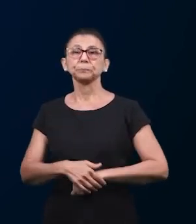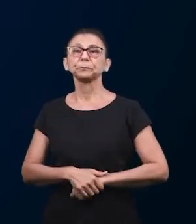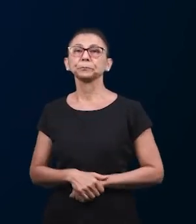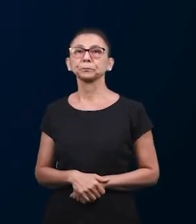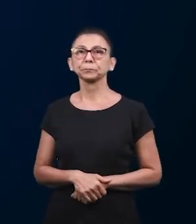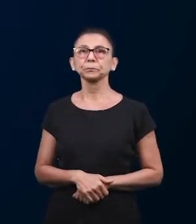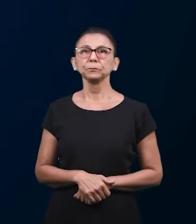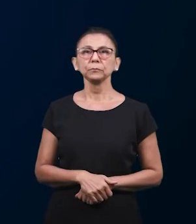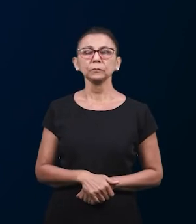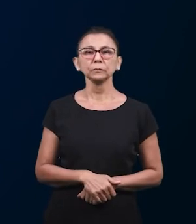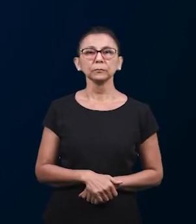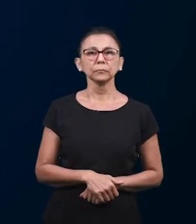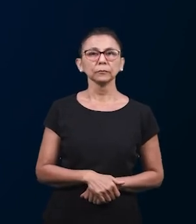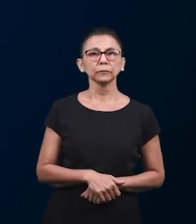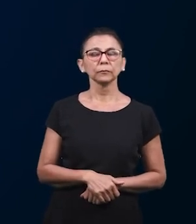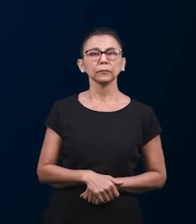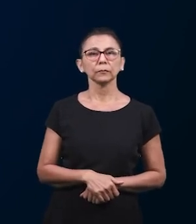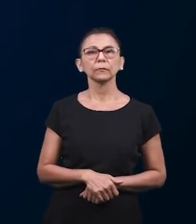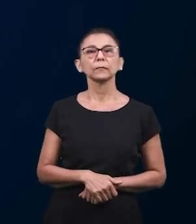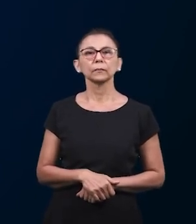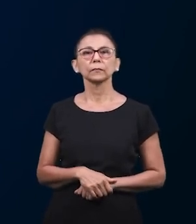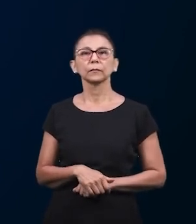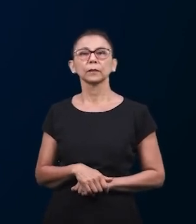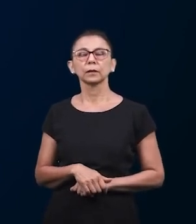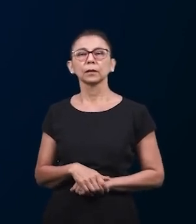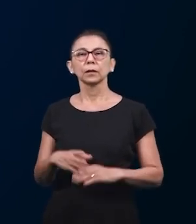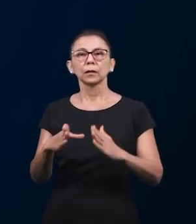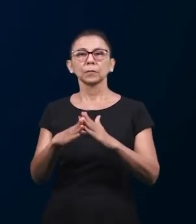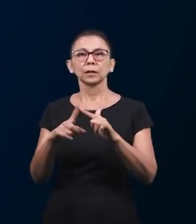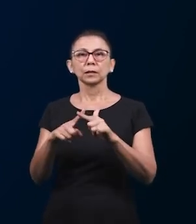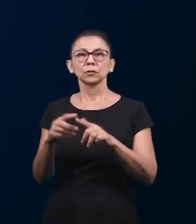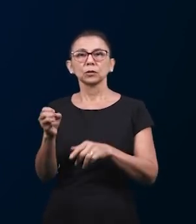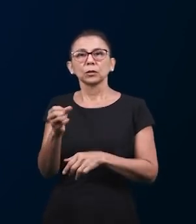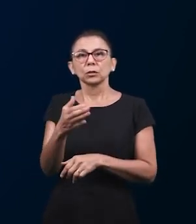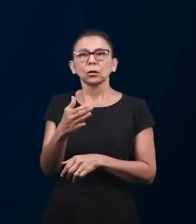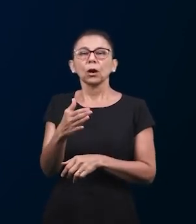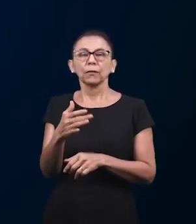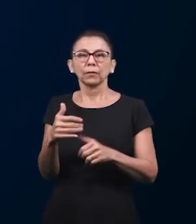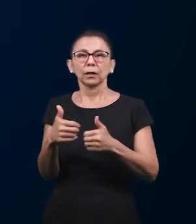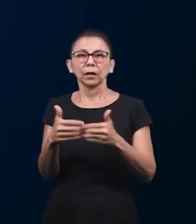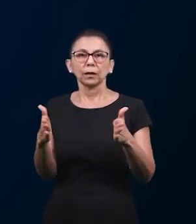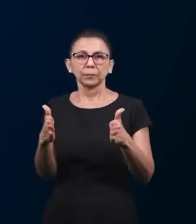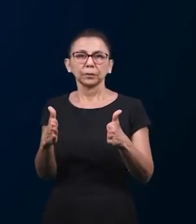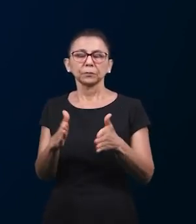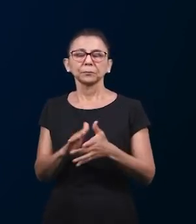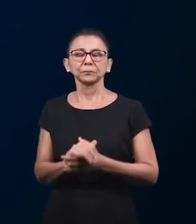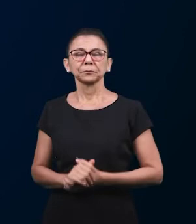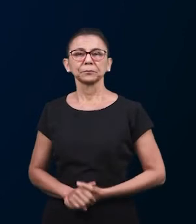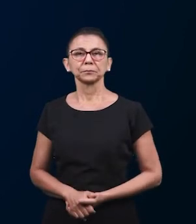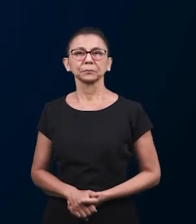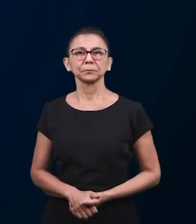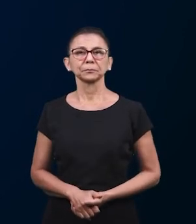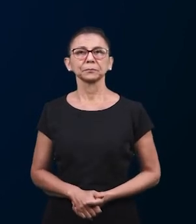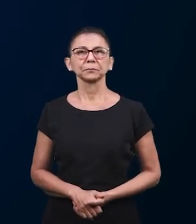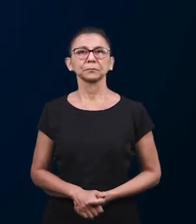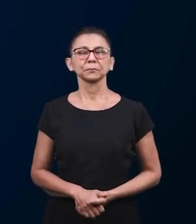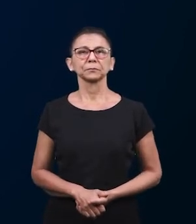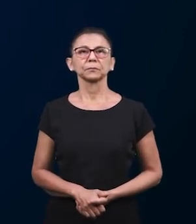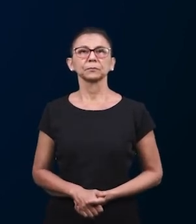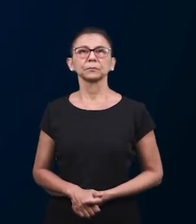церкви и одна небольшая группа брат он из города Тойота